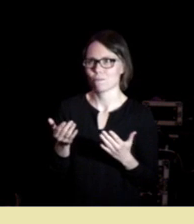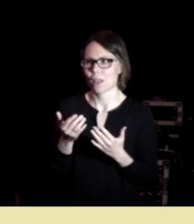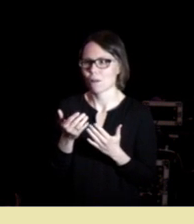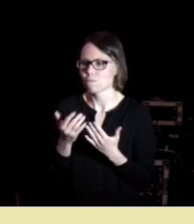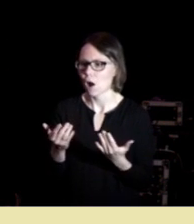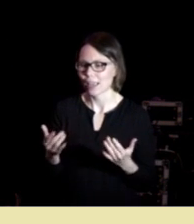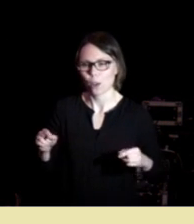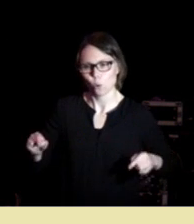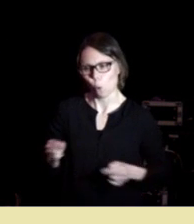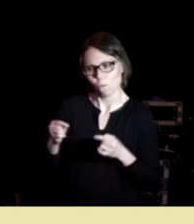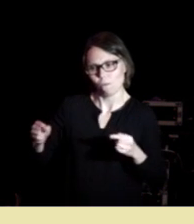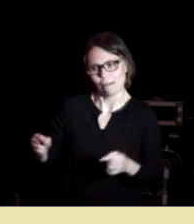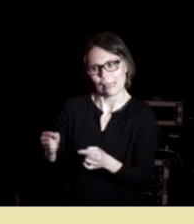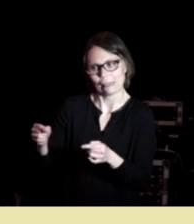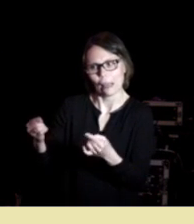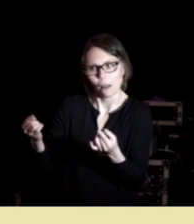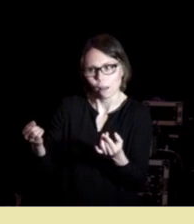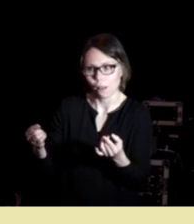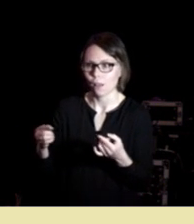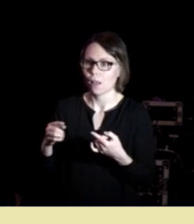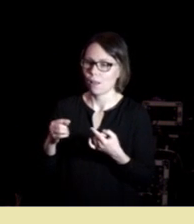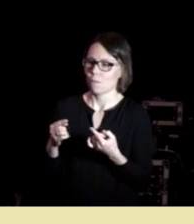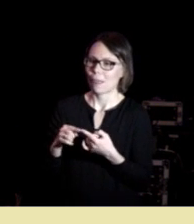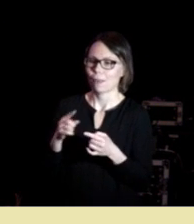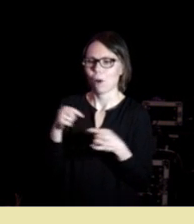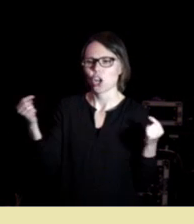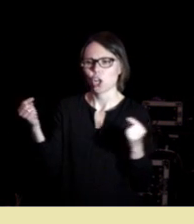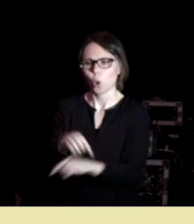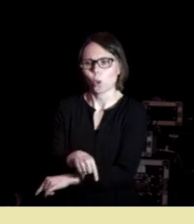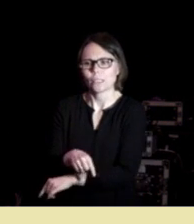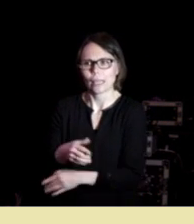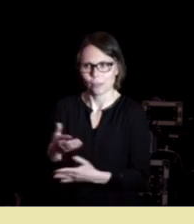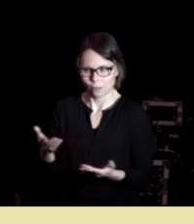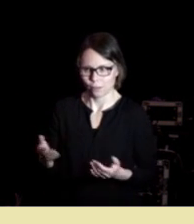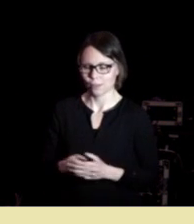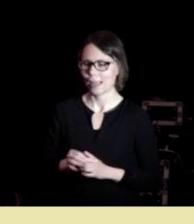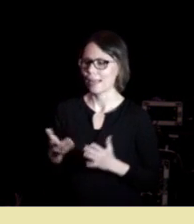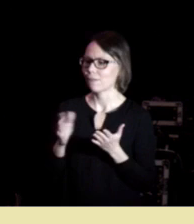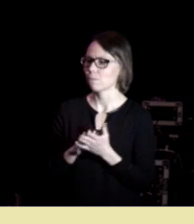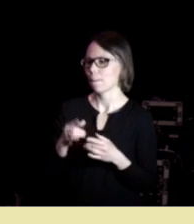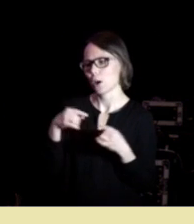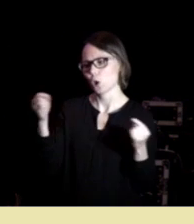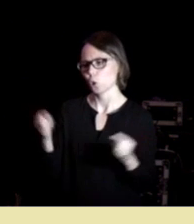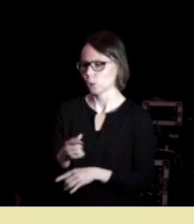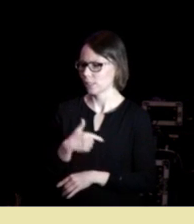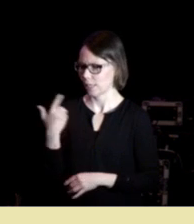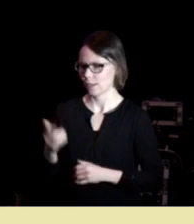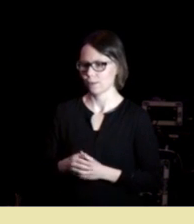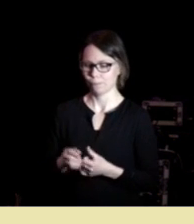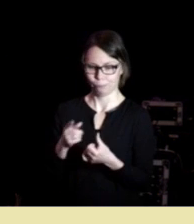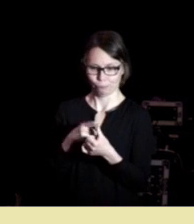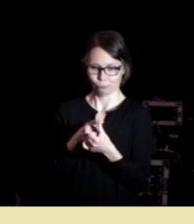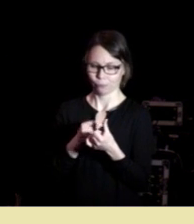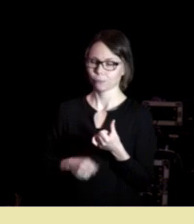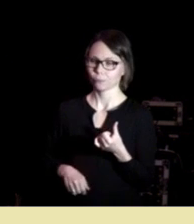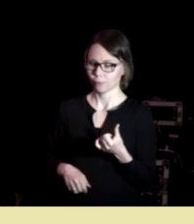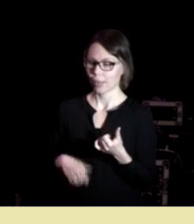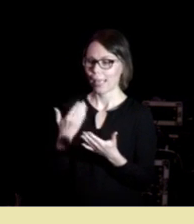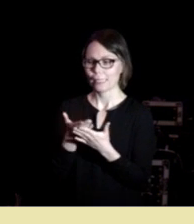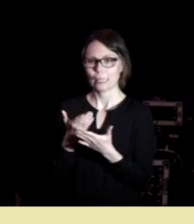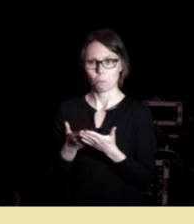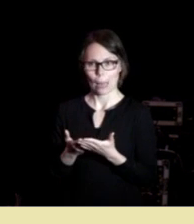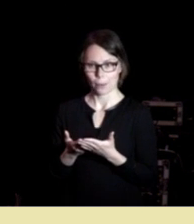konflikter, det er snarere paradoxer. Vi lever med mange paradoxer. Et paradox er for